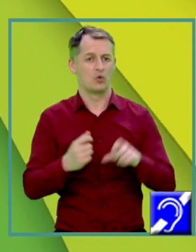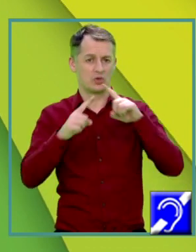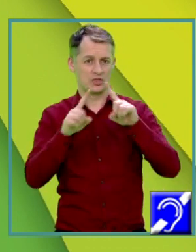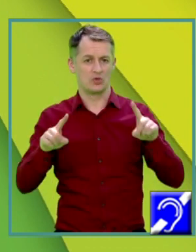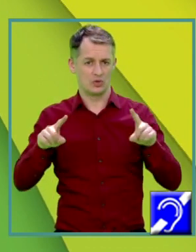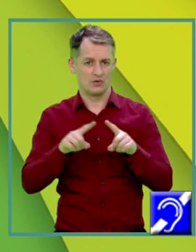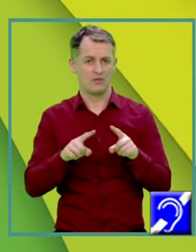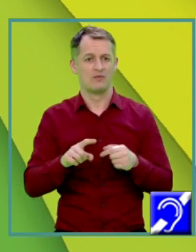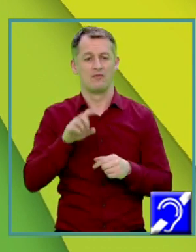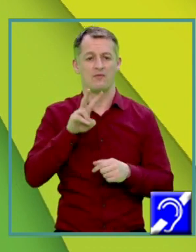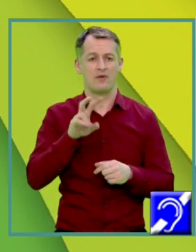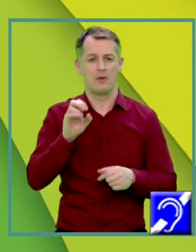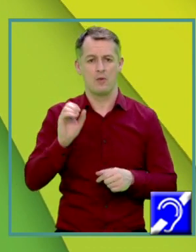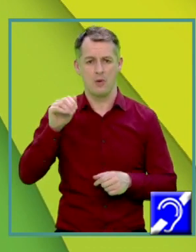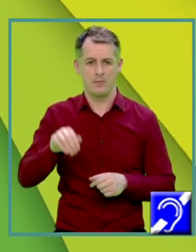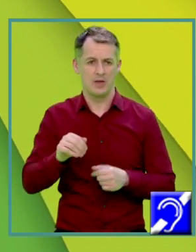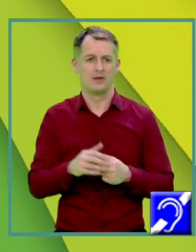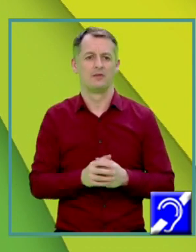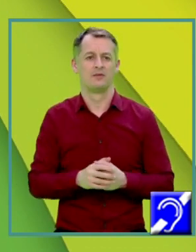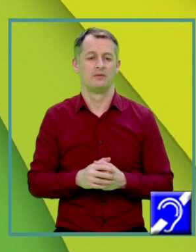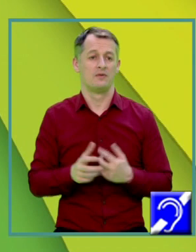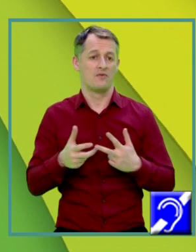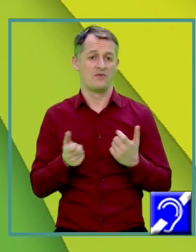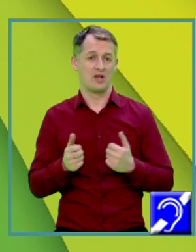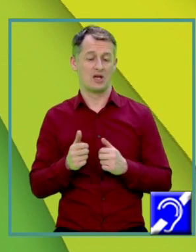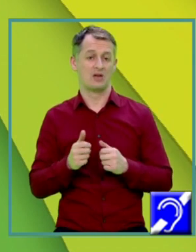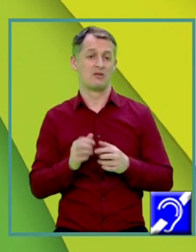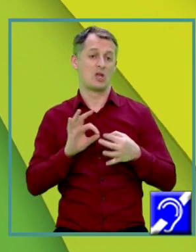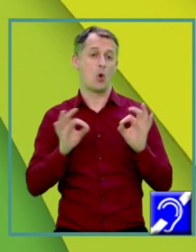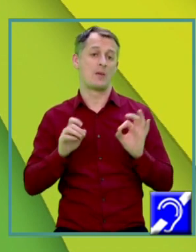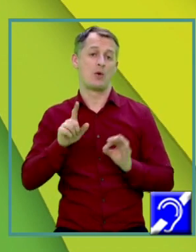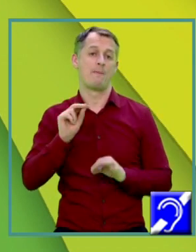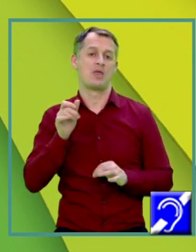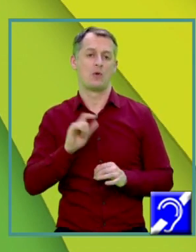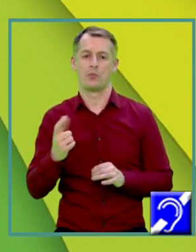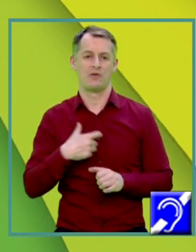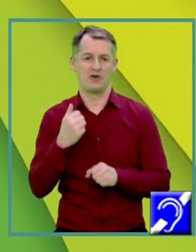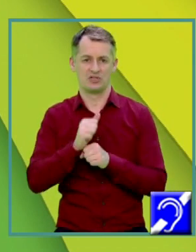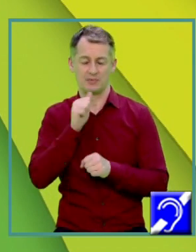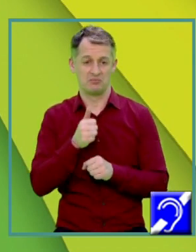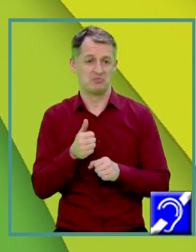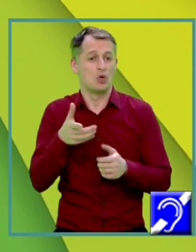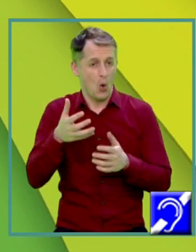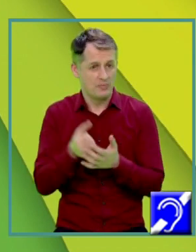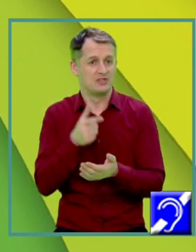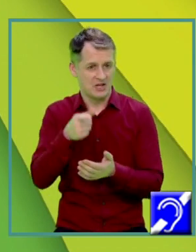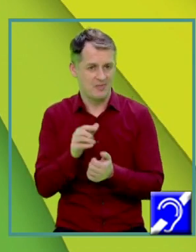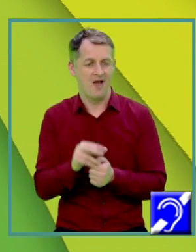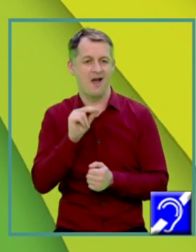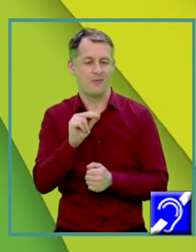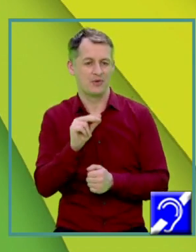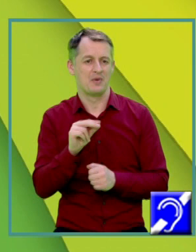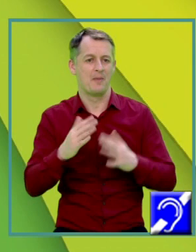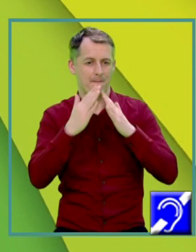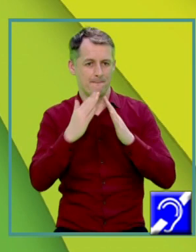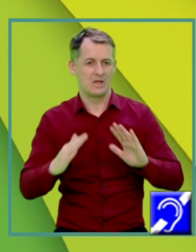Pitagora După cum vedeți fără teorema lui Pitagora nu putem face absolut nimic Și atunci vom obține Apotema piramidei la